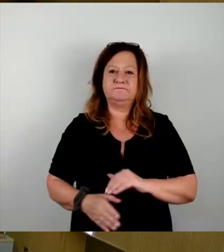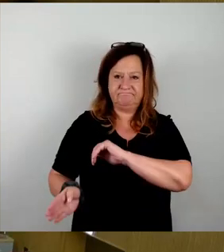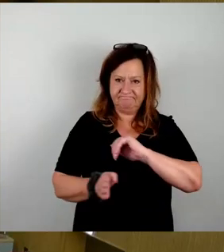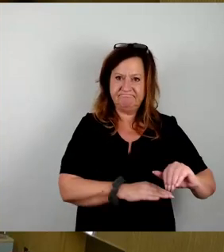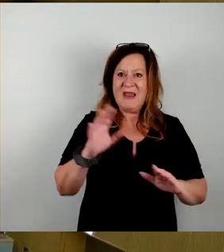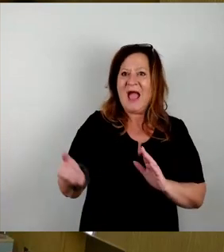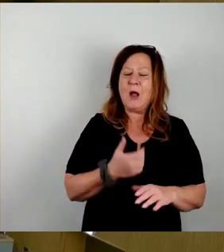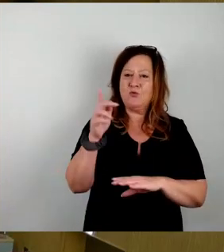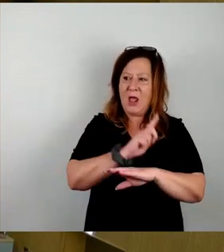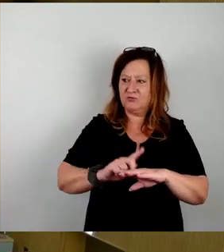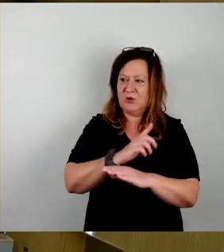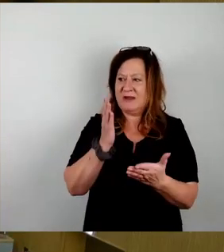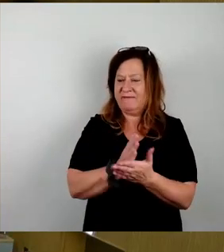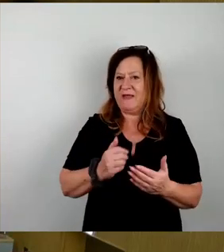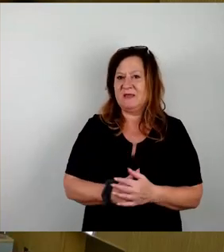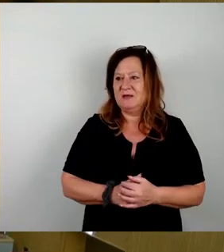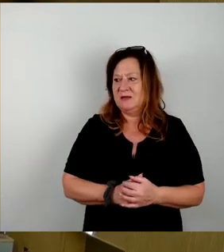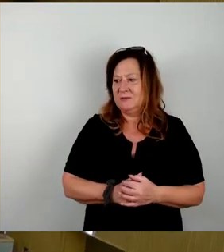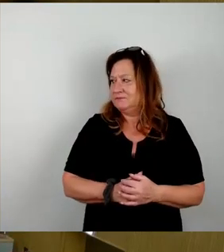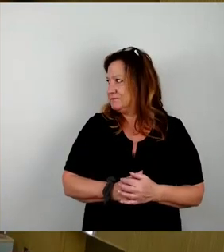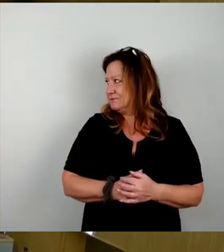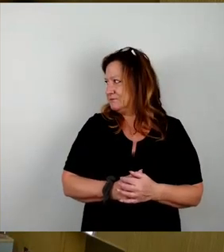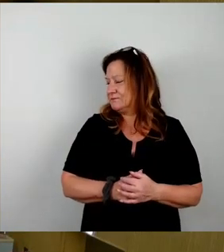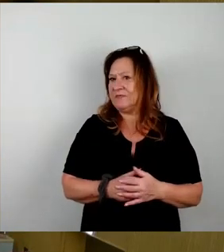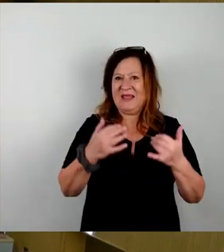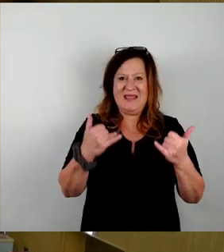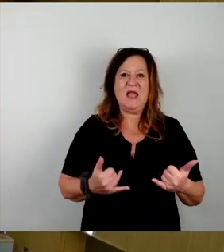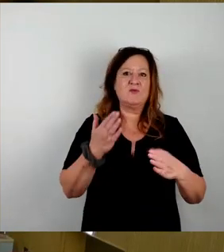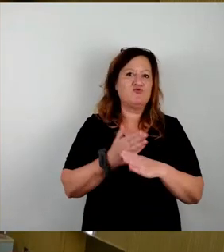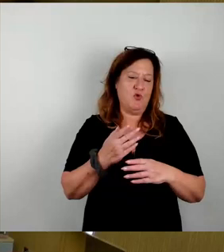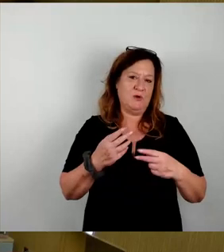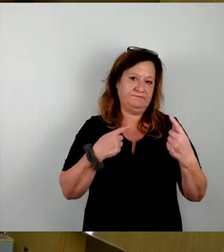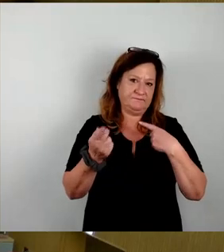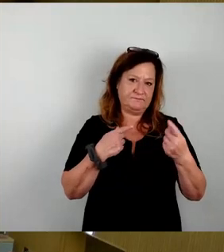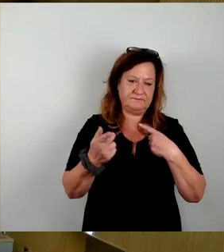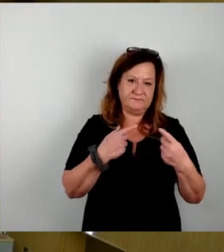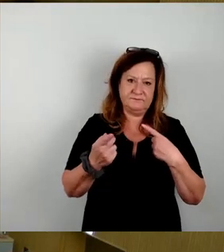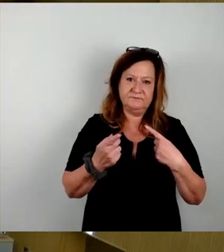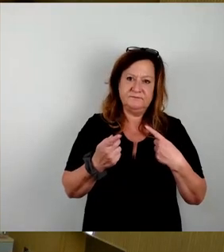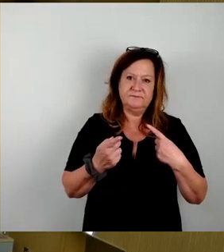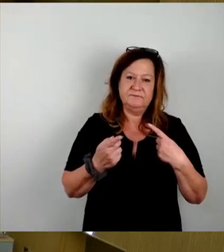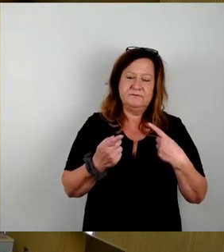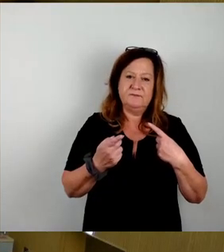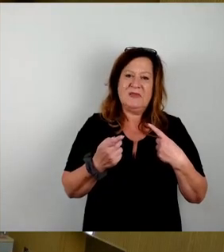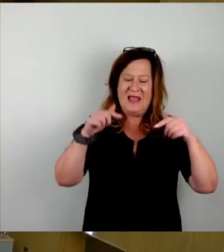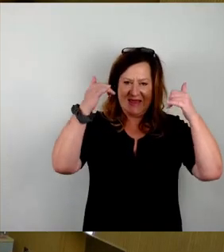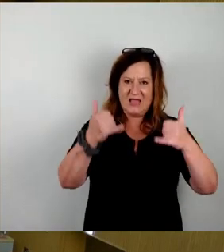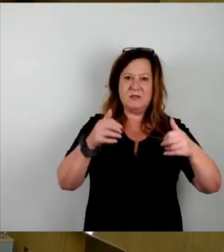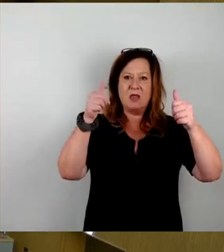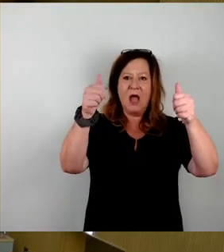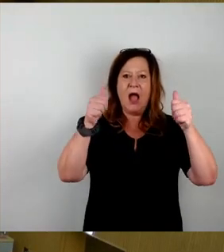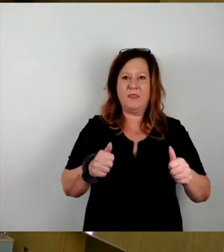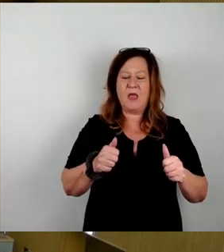Wir kommen, wie bei der Tagesordnung besprochen, jetzt zum dazugehörigen Antrag, nämlich Punkt